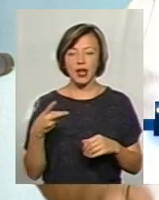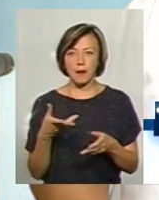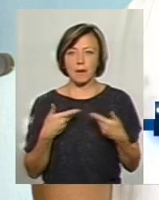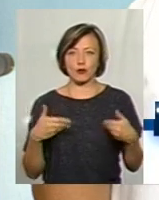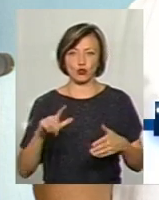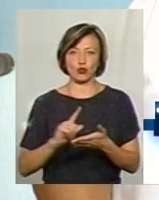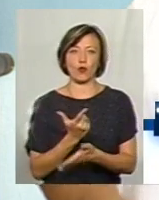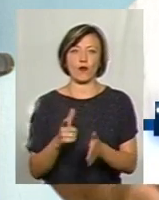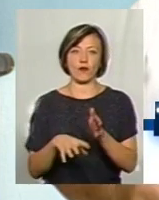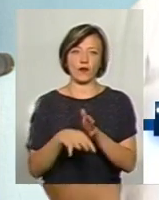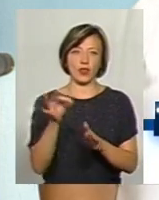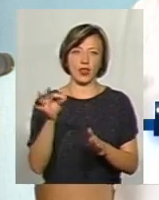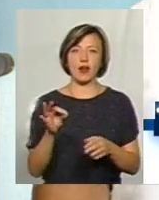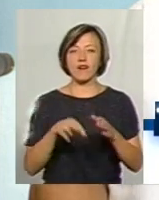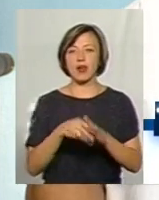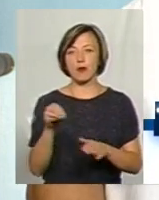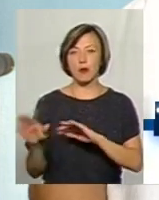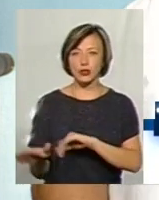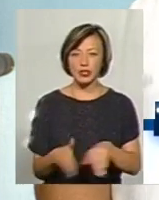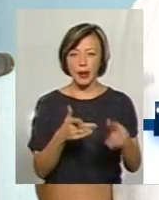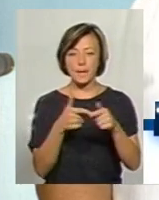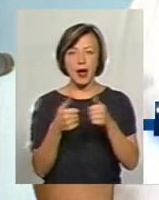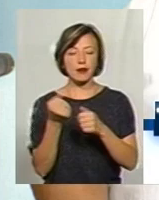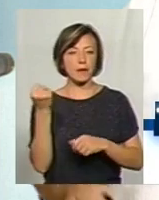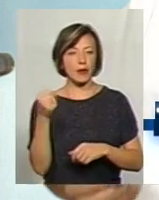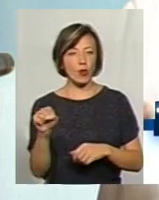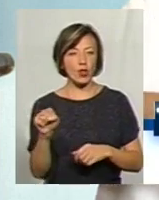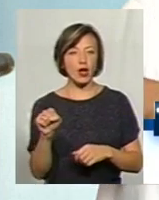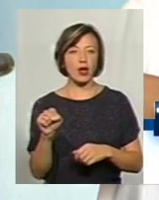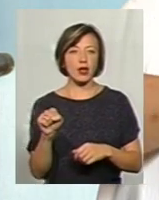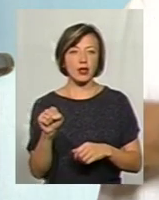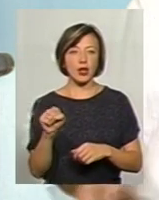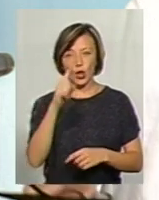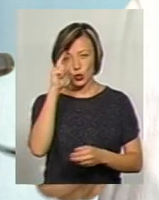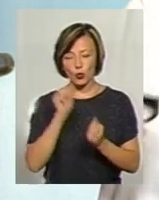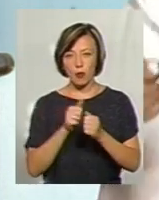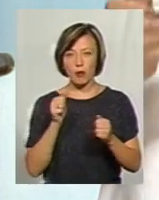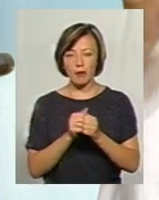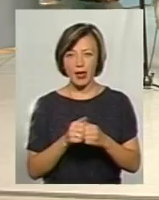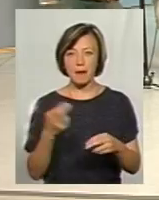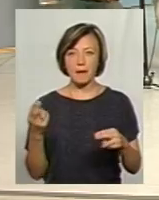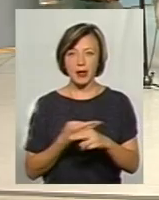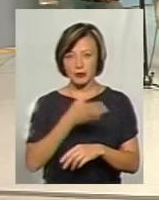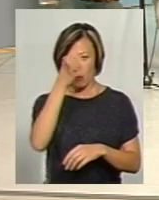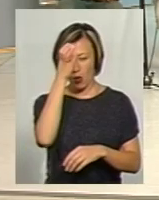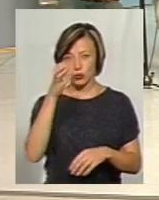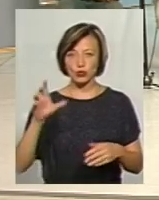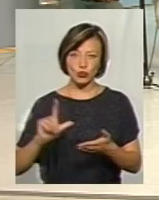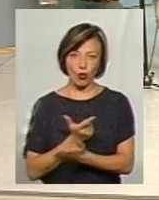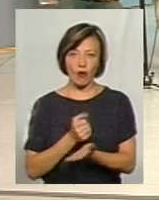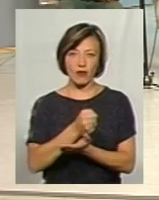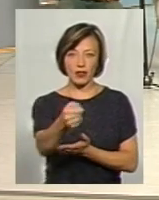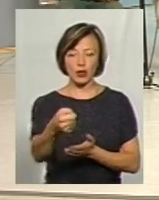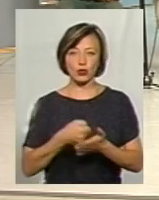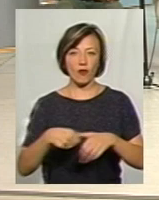і ми знову тільки на вибори пройшли, яка партія перемогла, і тупить, безмозбит, і знову їх ставлять